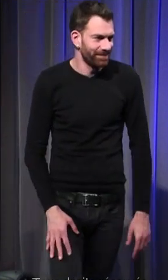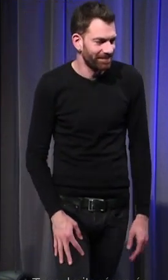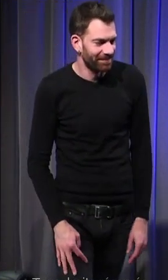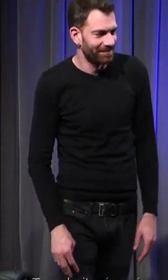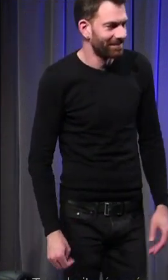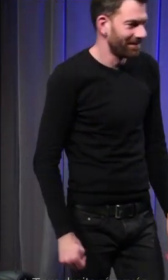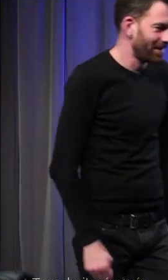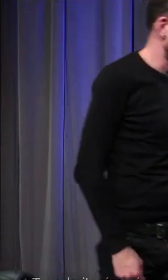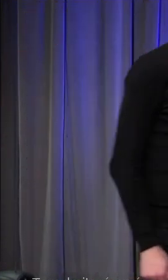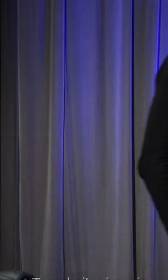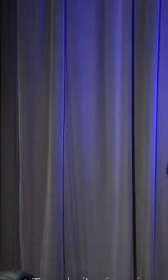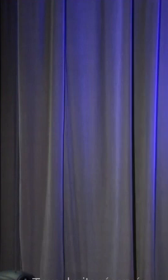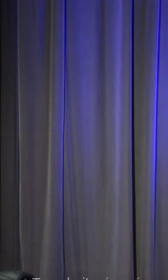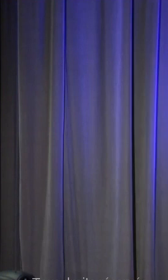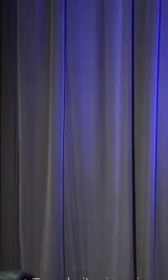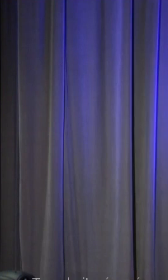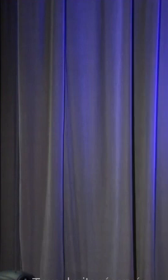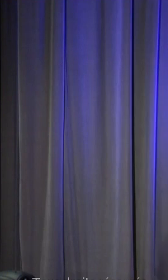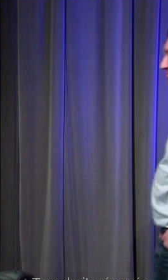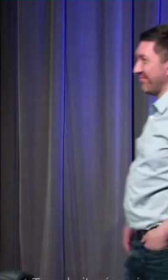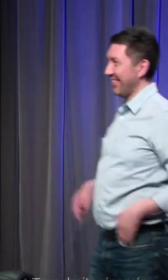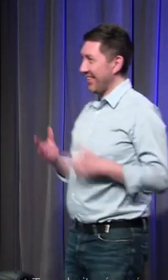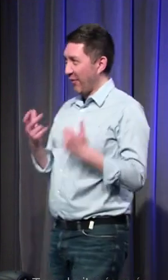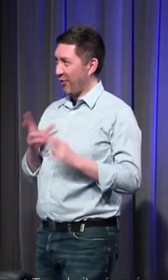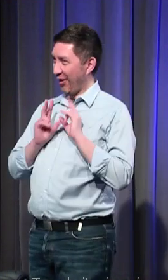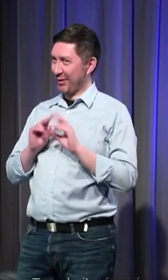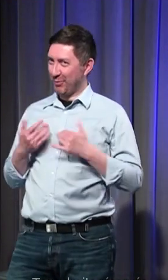je l'explique dans l'introspection ou dans l'extraversion